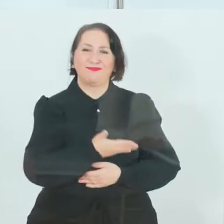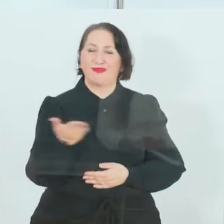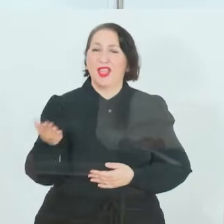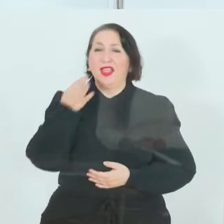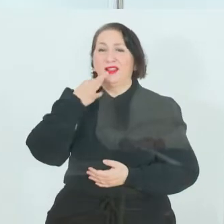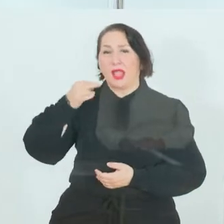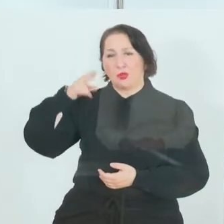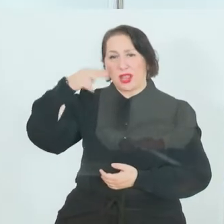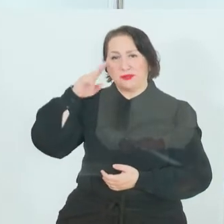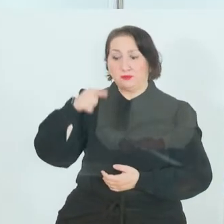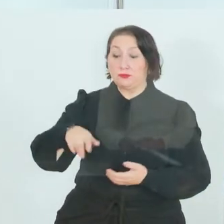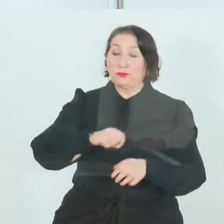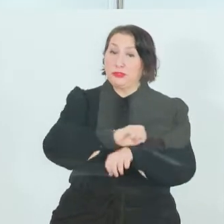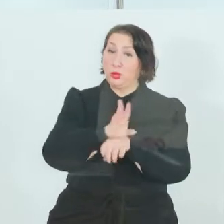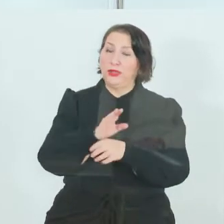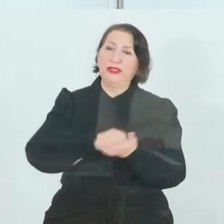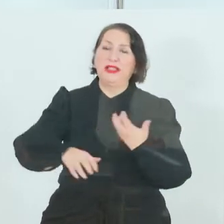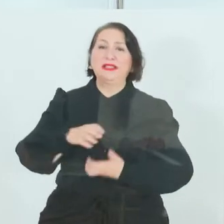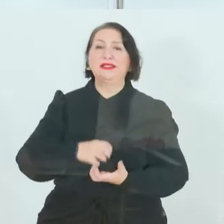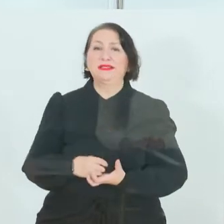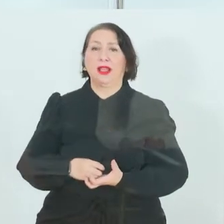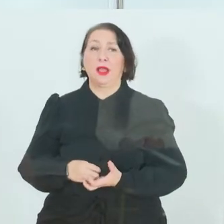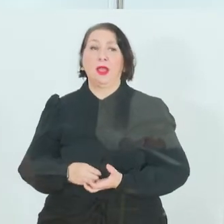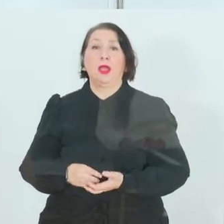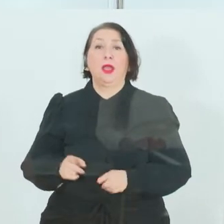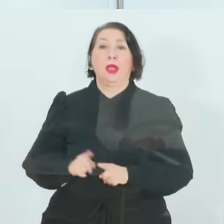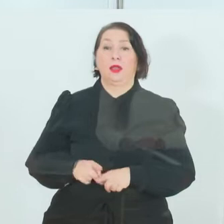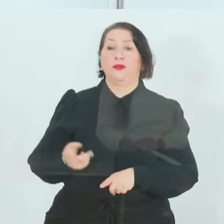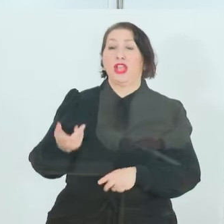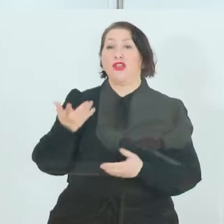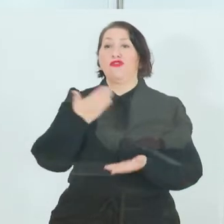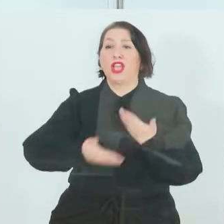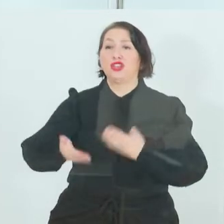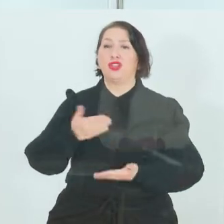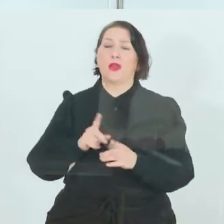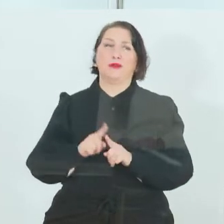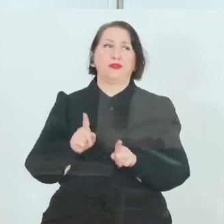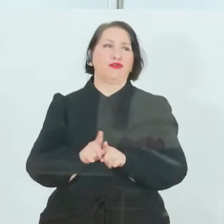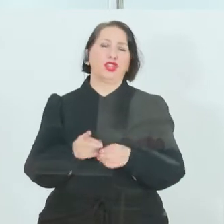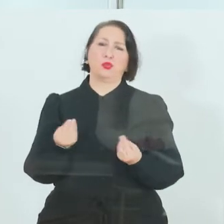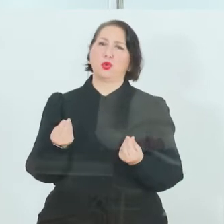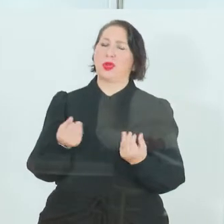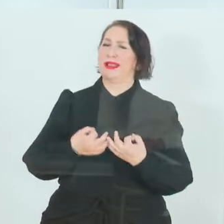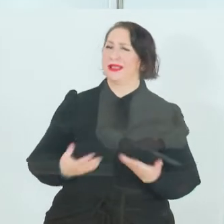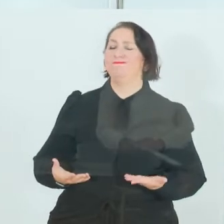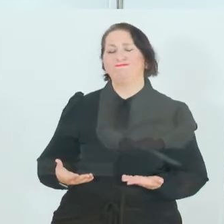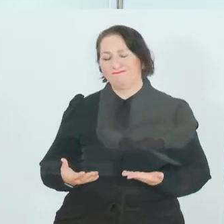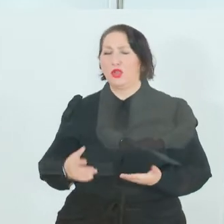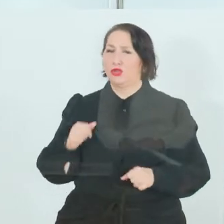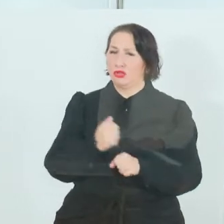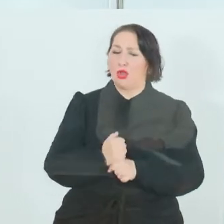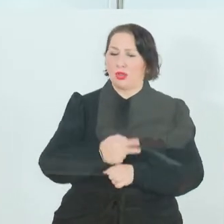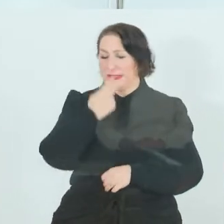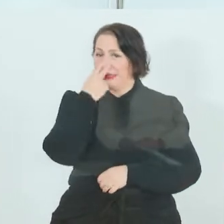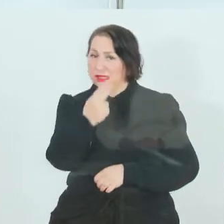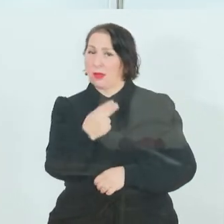diese Corona-Krise nicht spurlos an unserem Wirtschaftsstandort vorübergehen. Wir sehen es an den Zahlen. Wir sehen es daran, dass